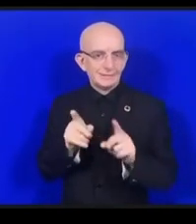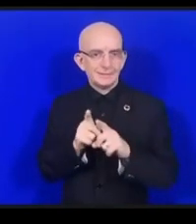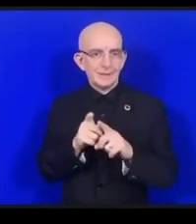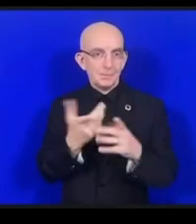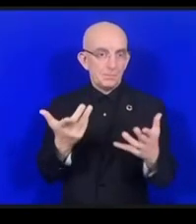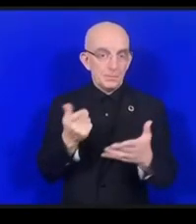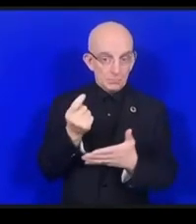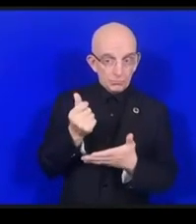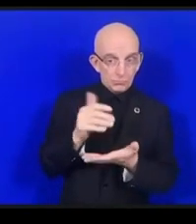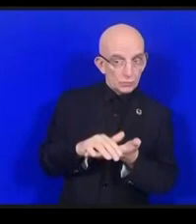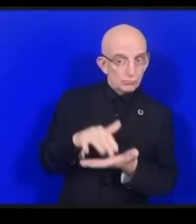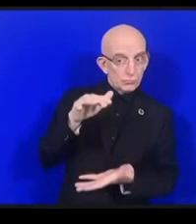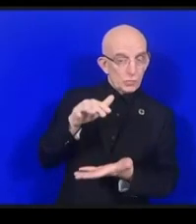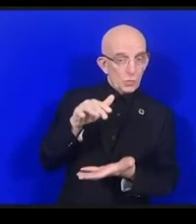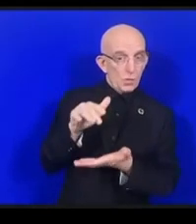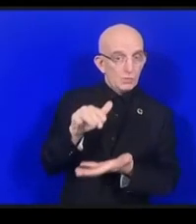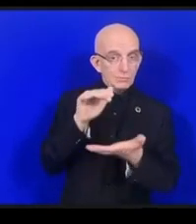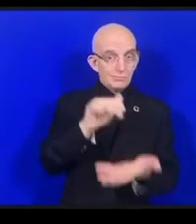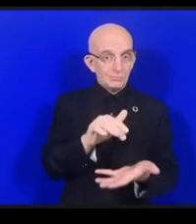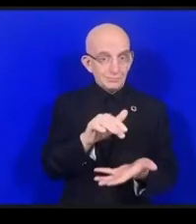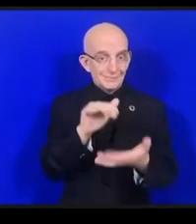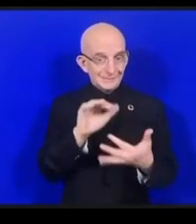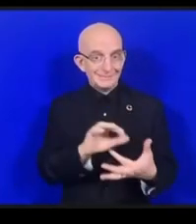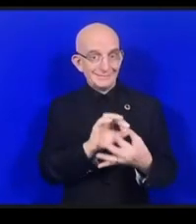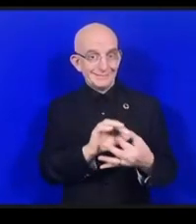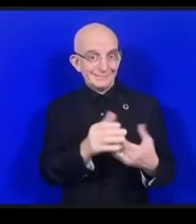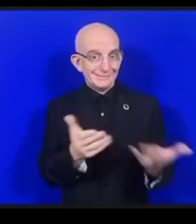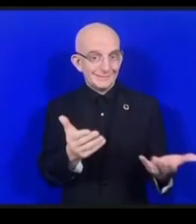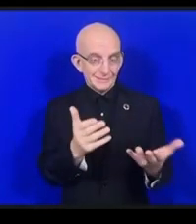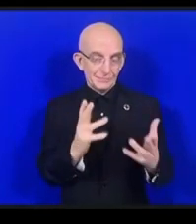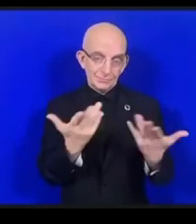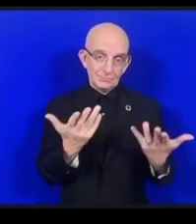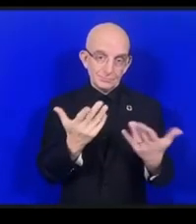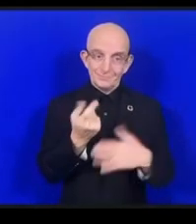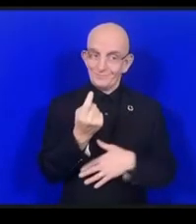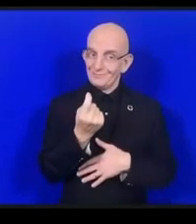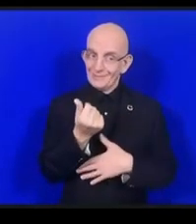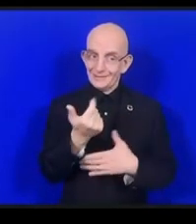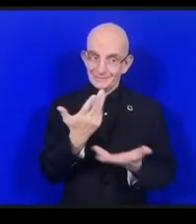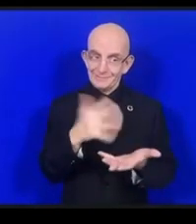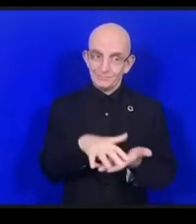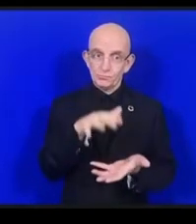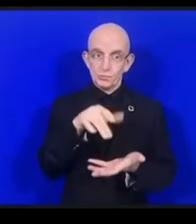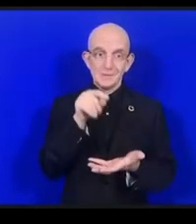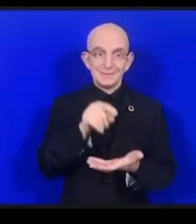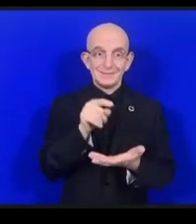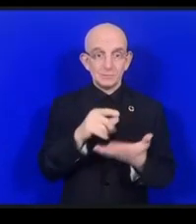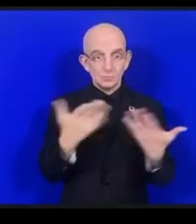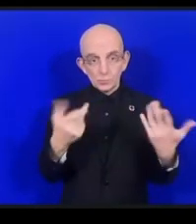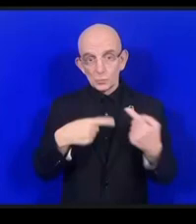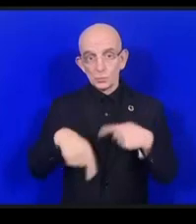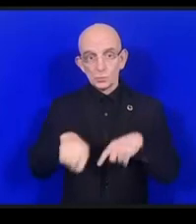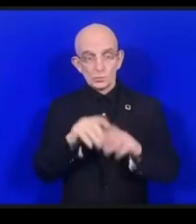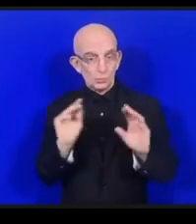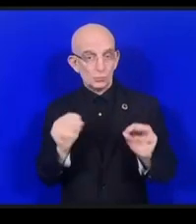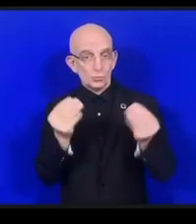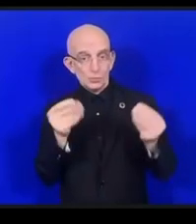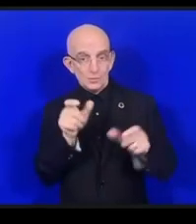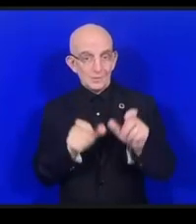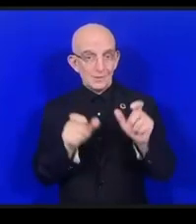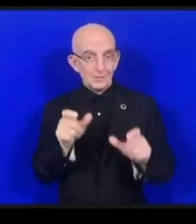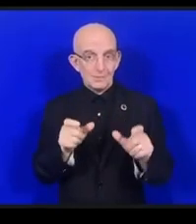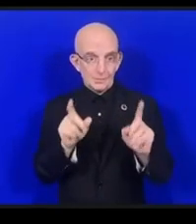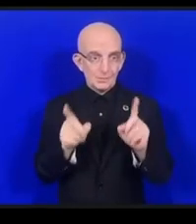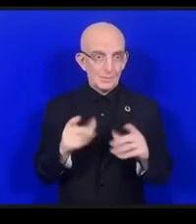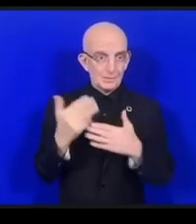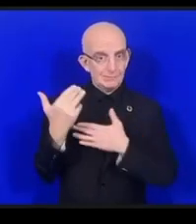財政的なリソース時間も足りない若い私たちというのはスキルの向